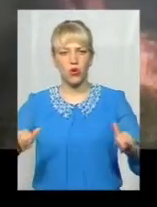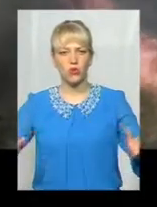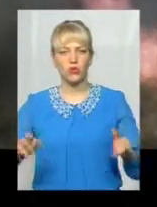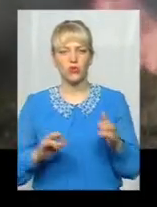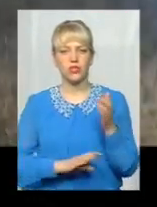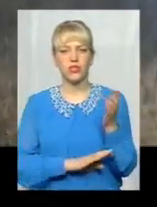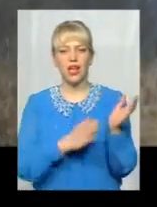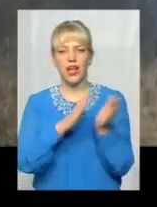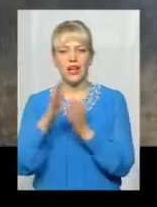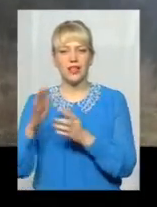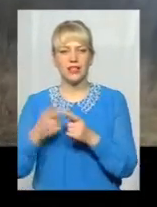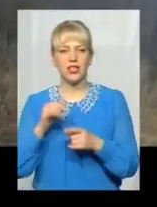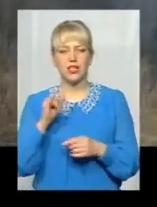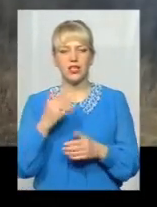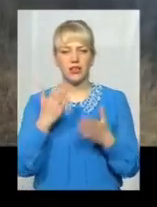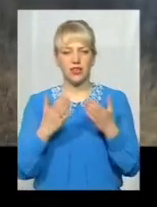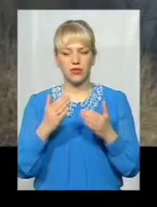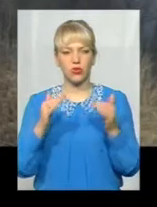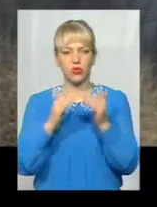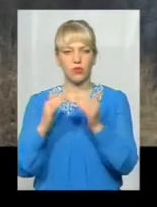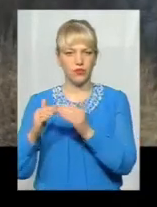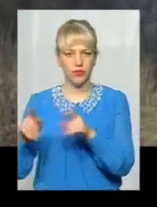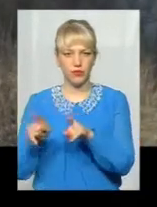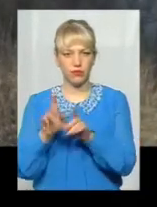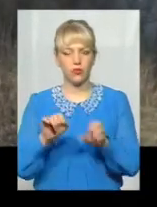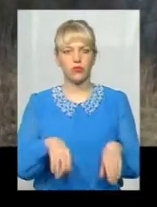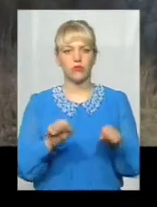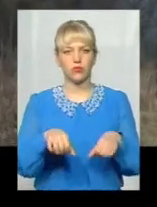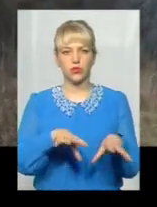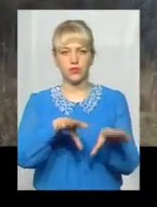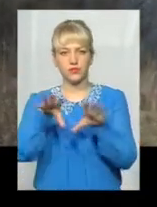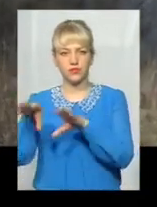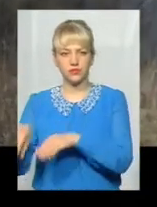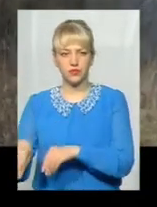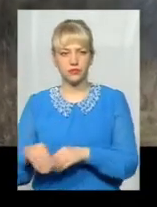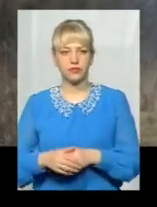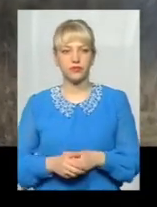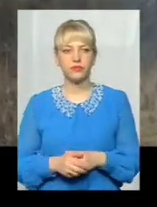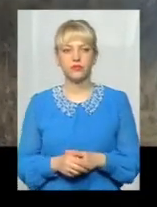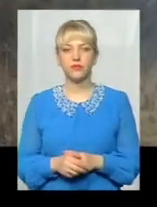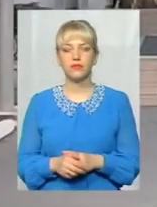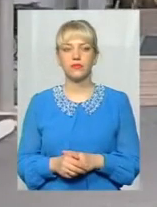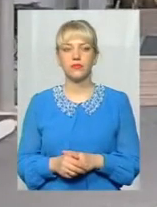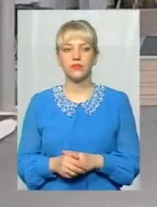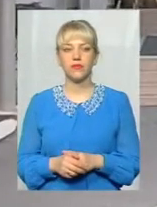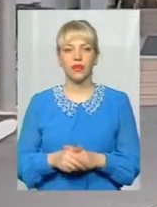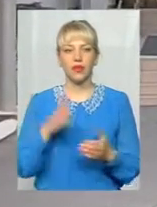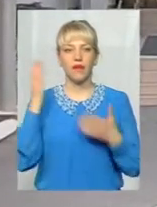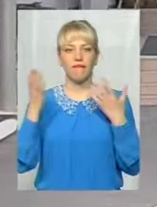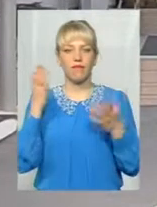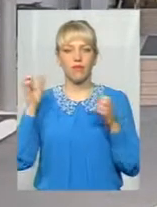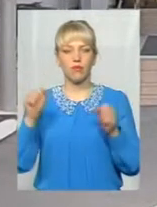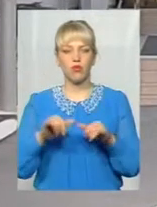сміття на присадибних ділянках, то й до будинків, розповідає речник Державної служби з надзвичайних ситуацій області Андрій Козак. Вітер може